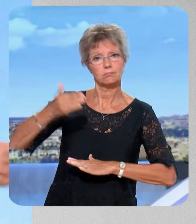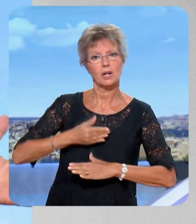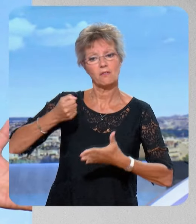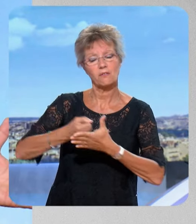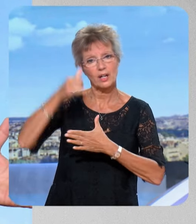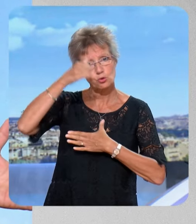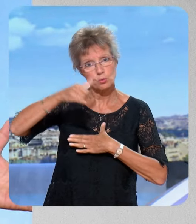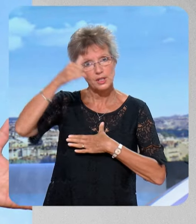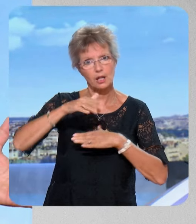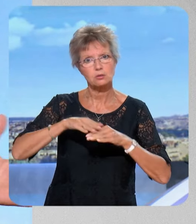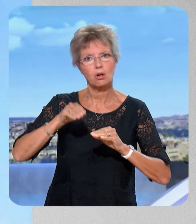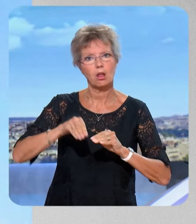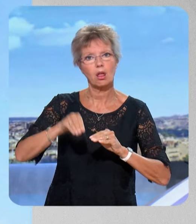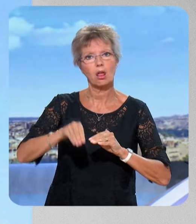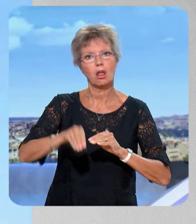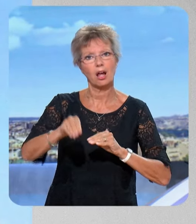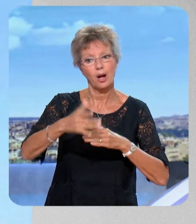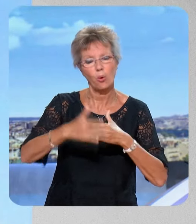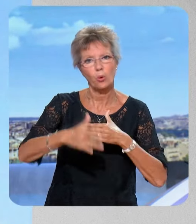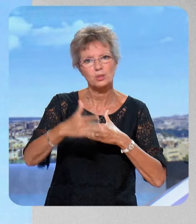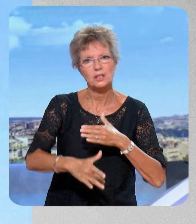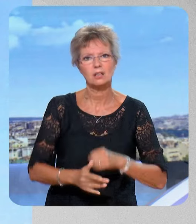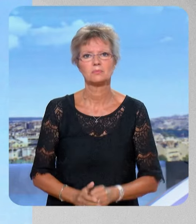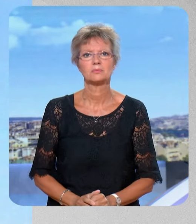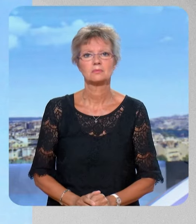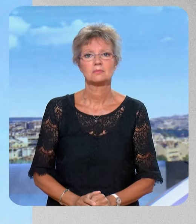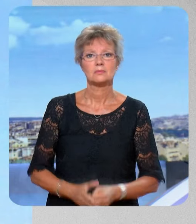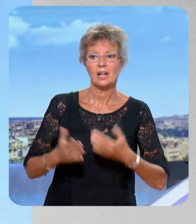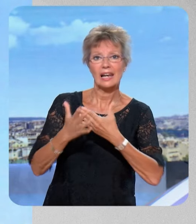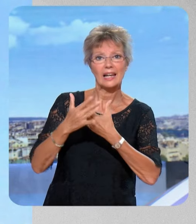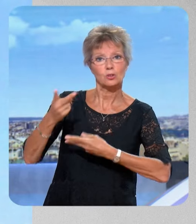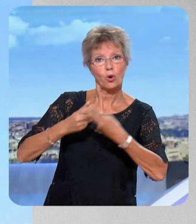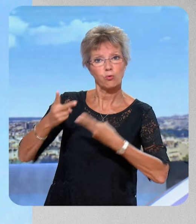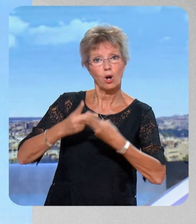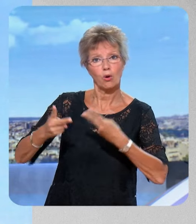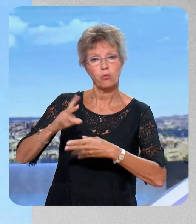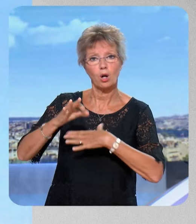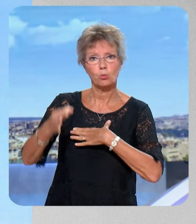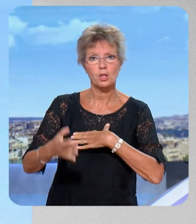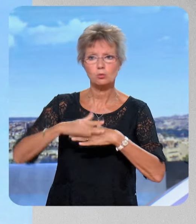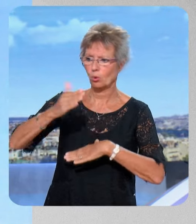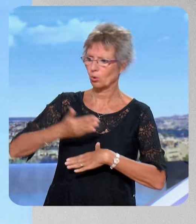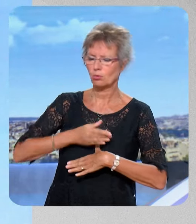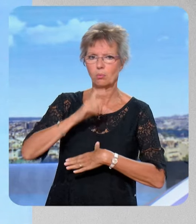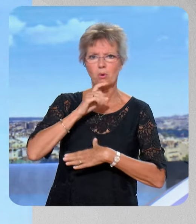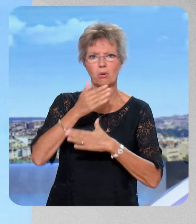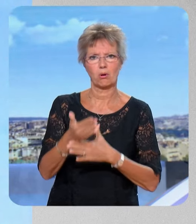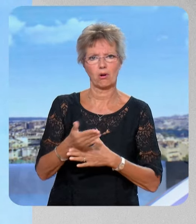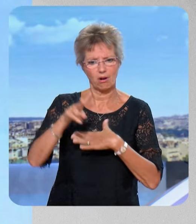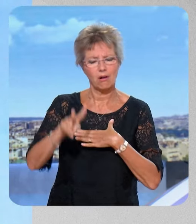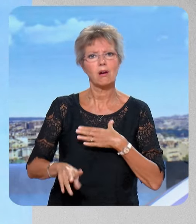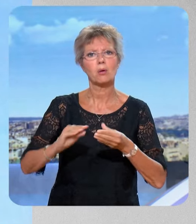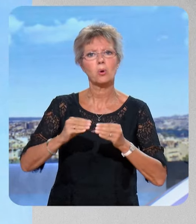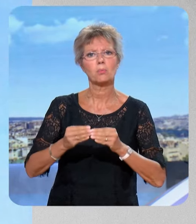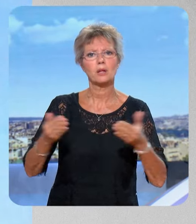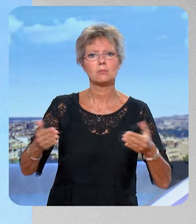Vous vous rendez compte le nombre de semaines que nous avons de retard. Or, ces documents ont été envoyés et nous ne pouvons pas en disposer. La représentation nationale,